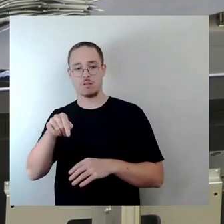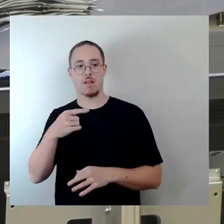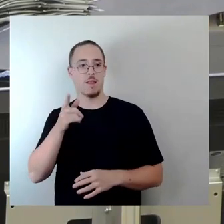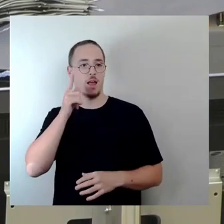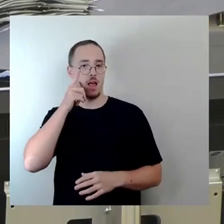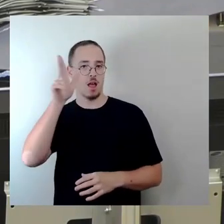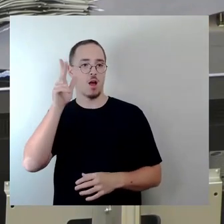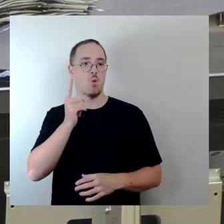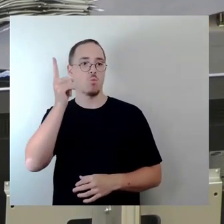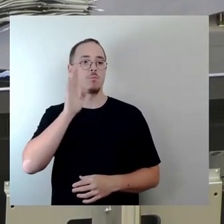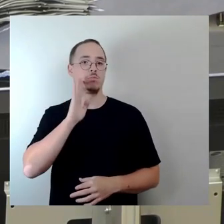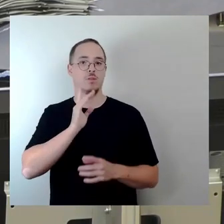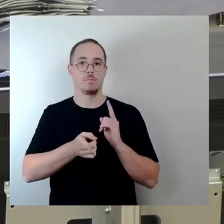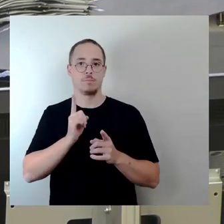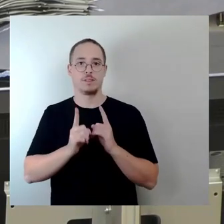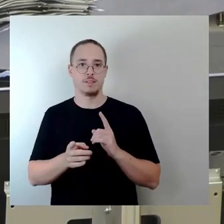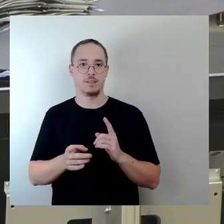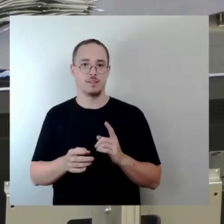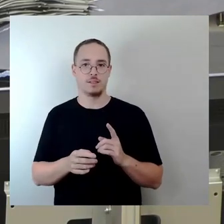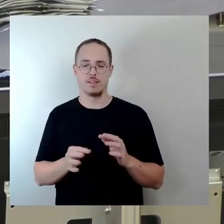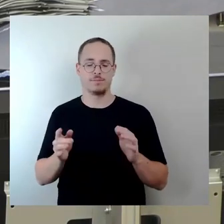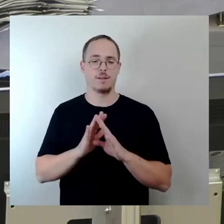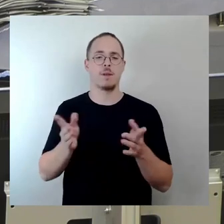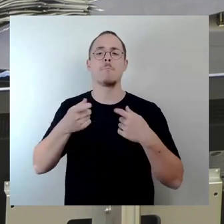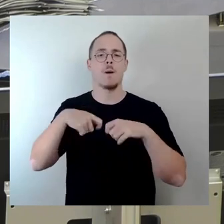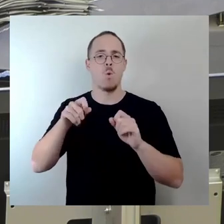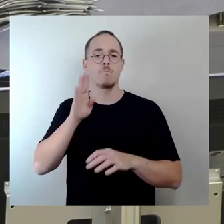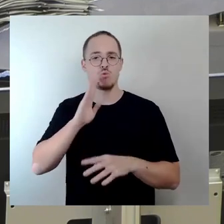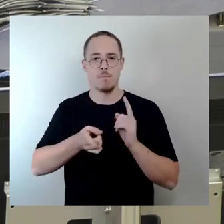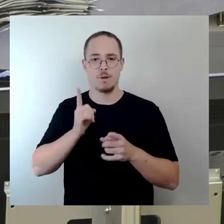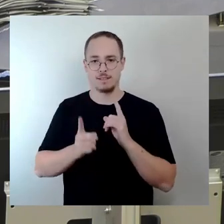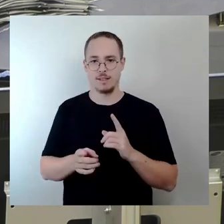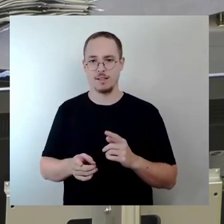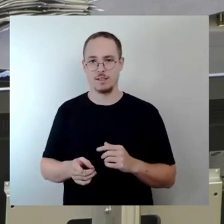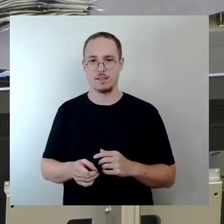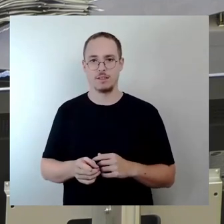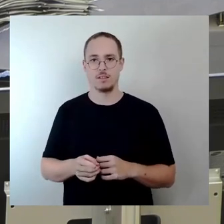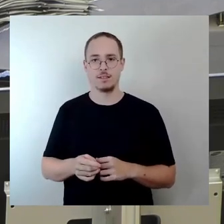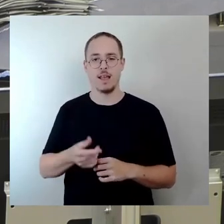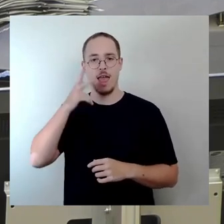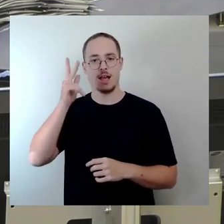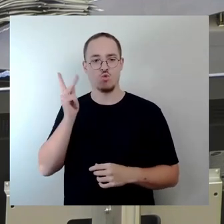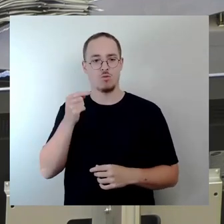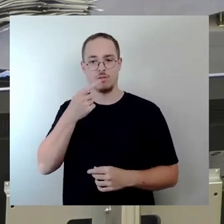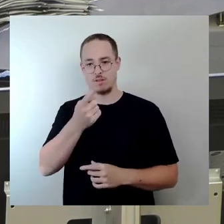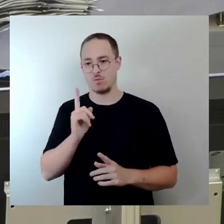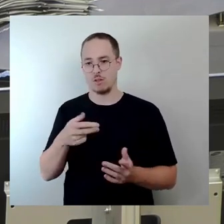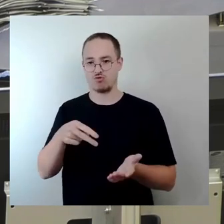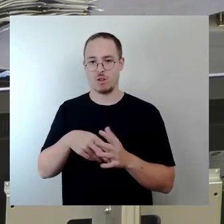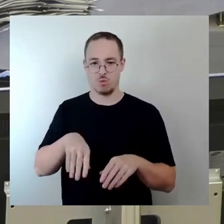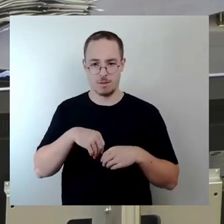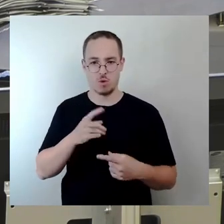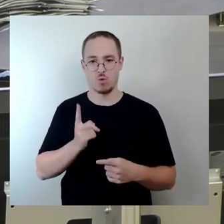Frau Jenigen, wenn sie möchte, noch mal Stellung nehmen. Und dann würde ich vorschlagen, dass wir zur Abstimmung kommen. Jens Genschmer bitte.